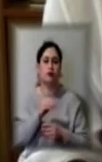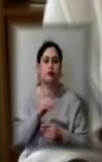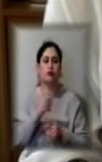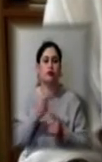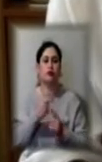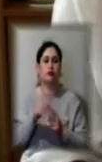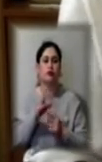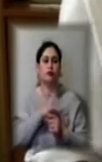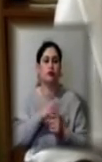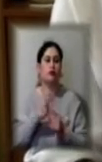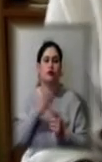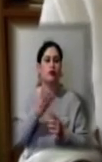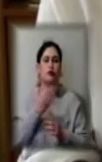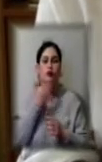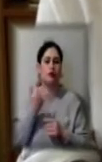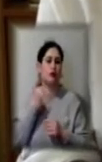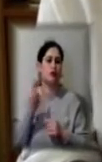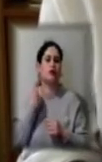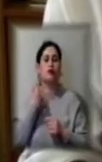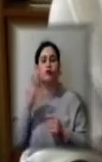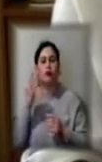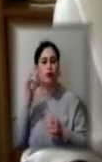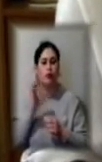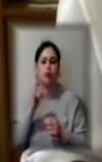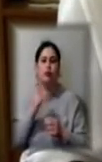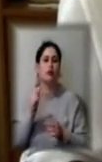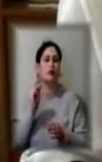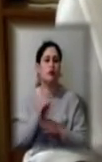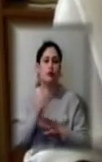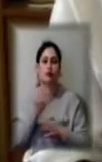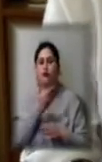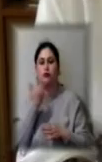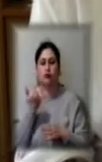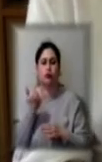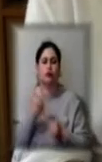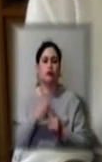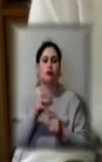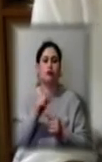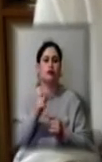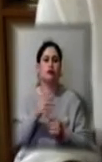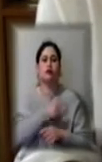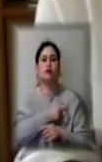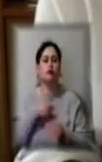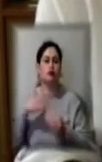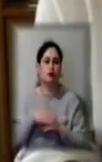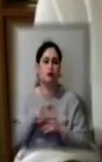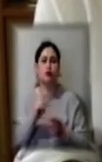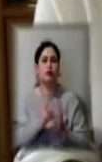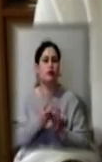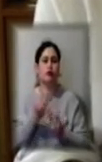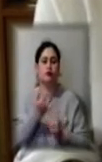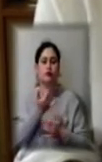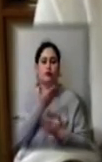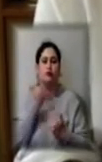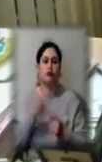маємо ніяких зараз ні процентів, ні надбавок, ні зачергування ночі, ні підбін, нічого чого немає. Гола